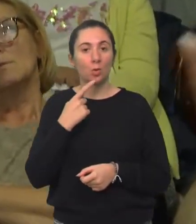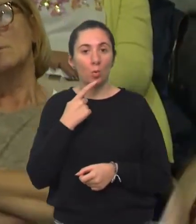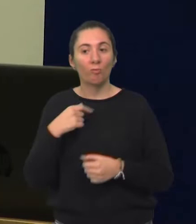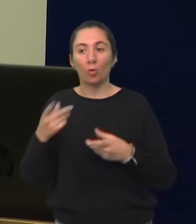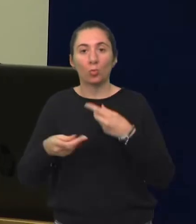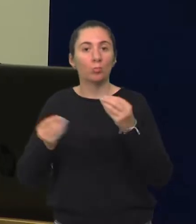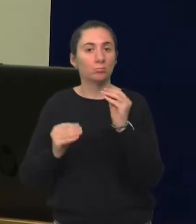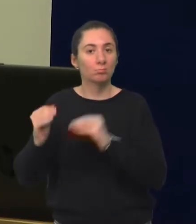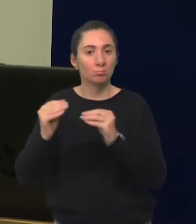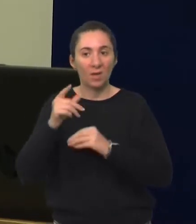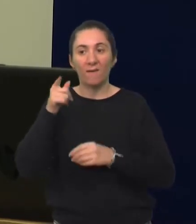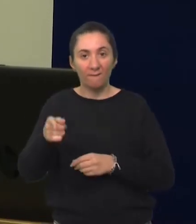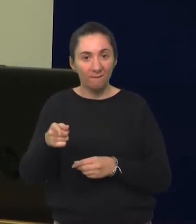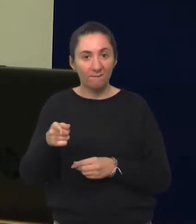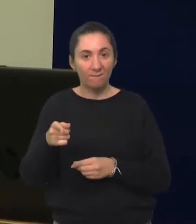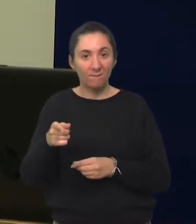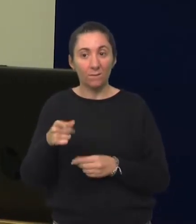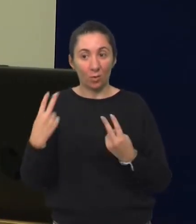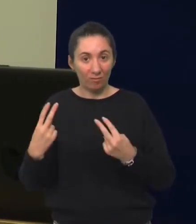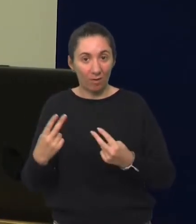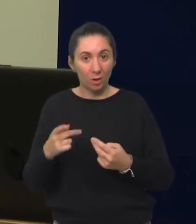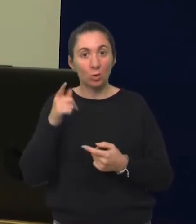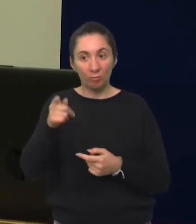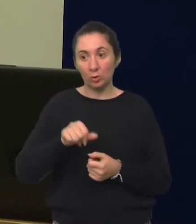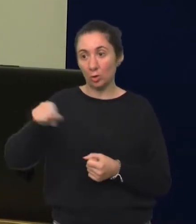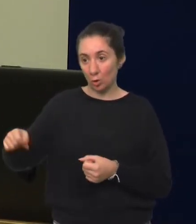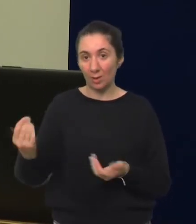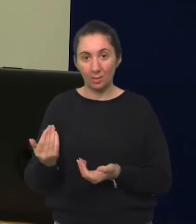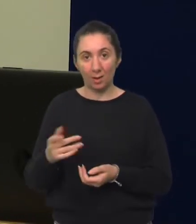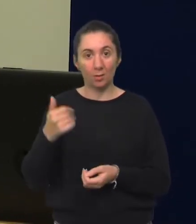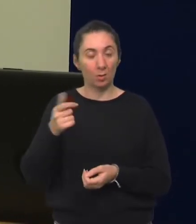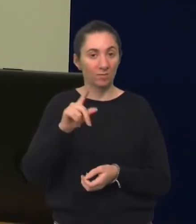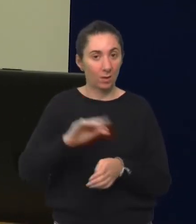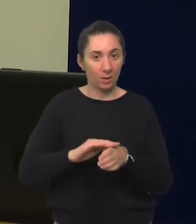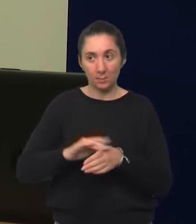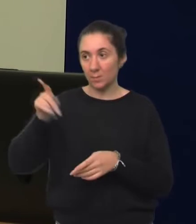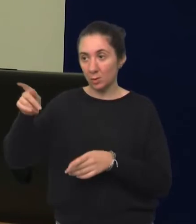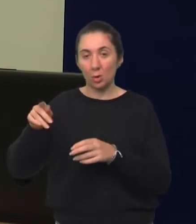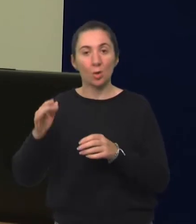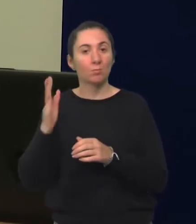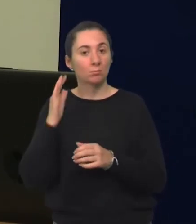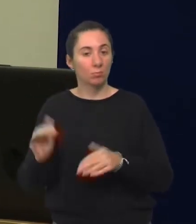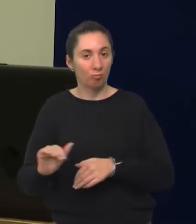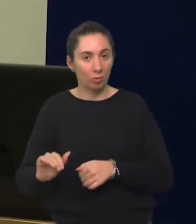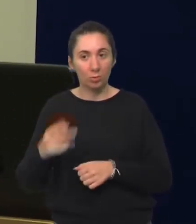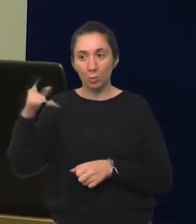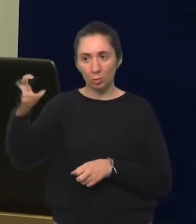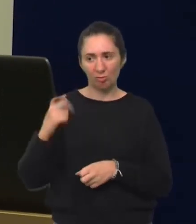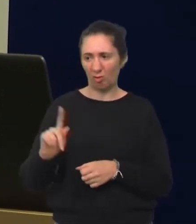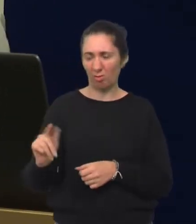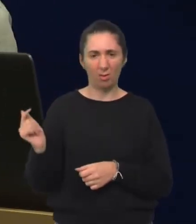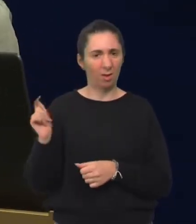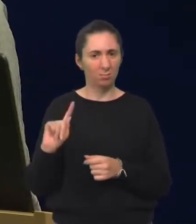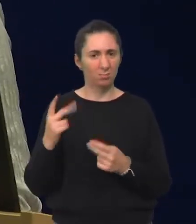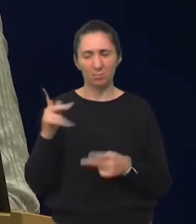se ne dograđuje. To je vama bitno jer vi ćete dobiti malce od 12 mjeseci u jaslice i onda ćete imati djecu koja bauljaju po sobi, koja kada ih zovnete ne dođu,